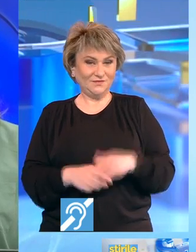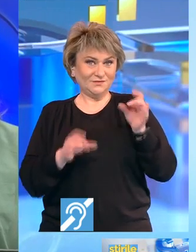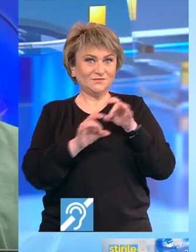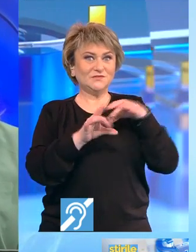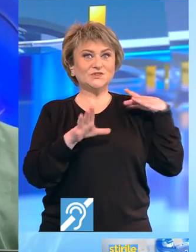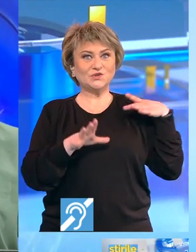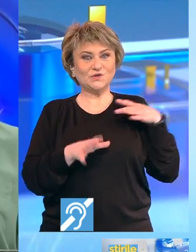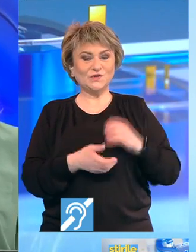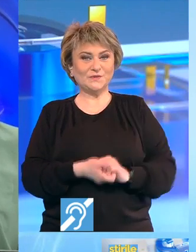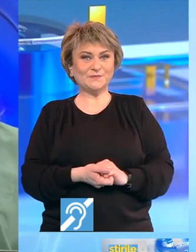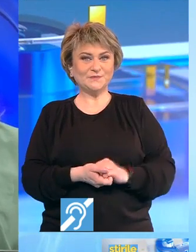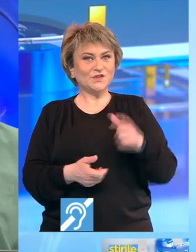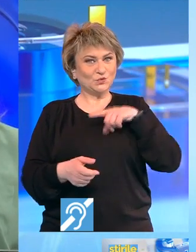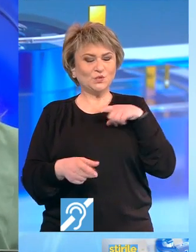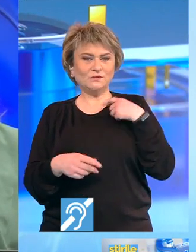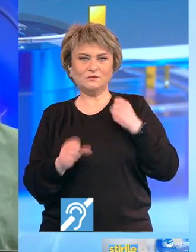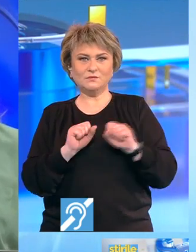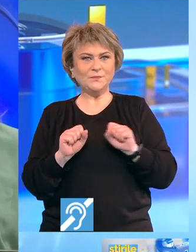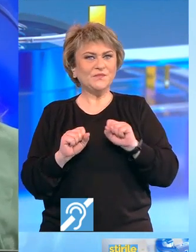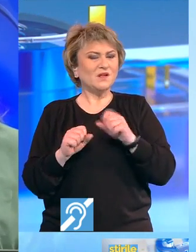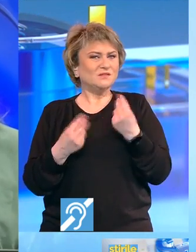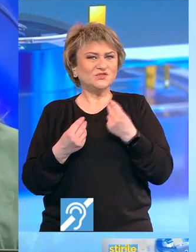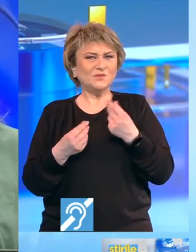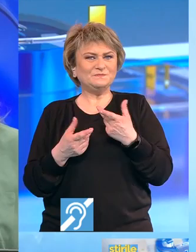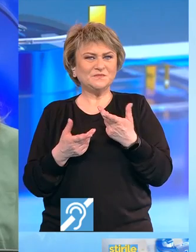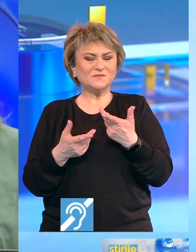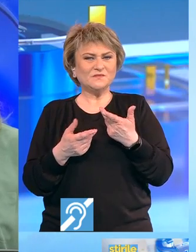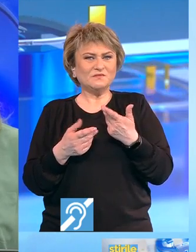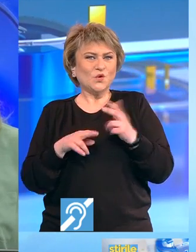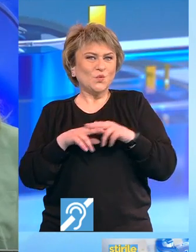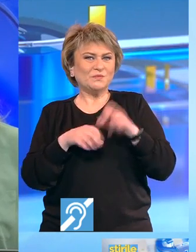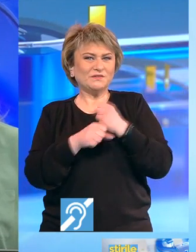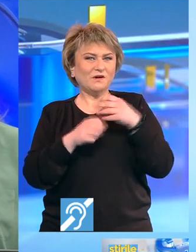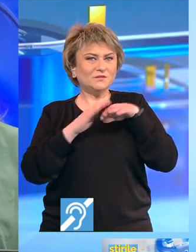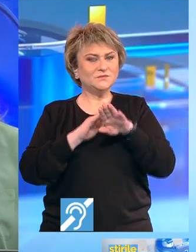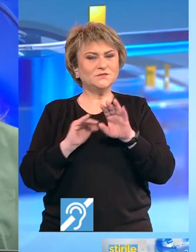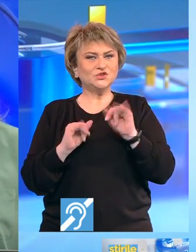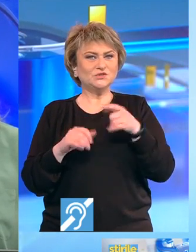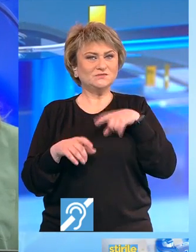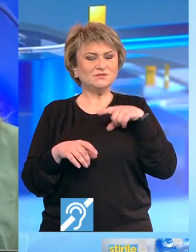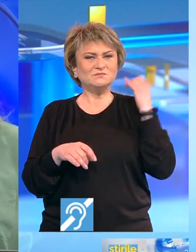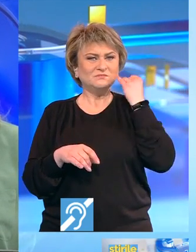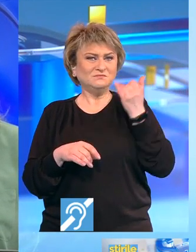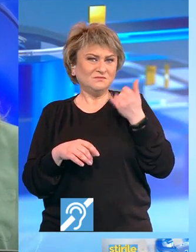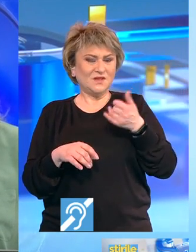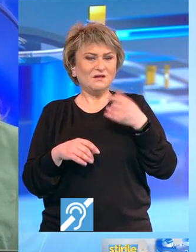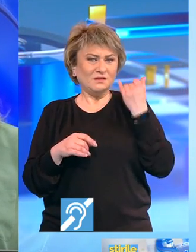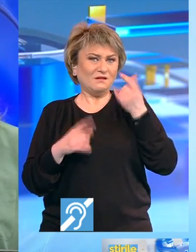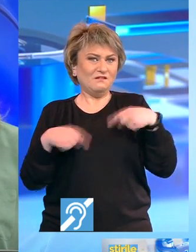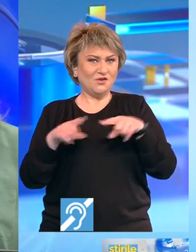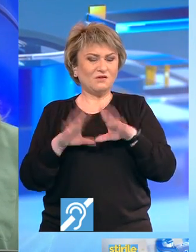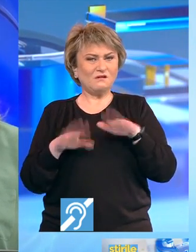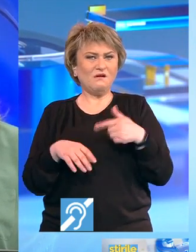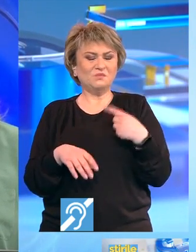Săgetătorii. Sunt și ei tensionați de felul în care își transmit și sunt înțelese ideile lor. Au sentimentul că